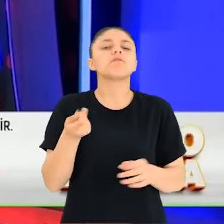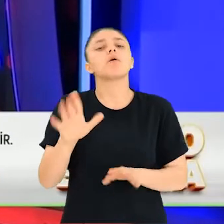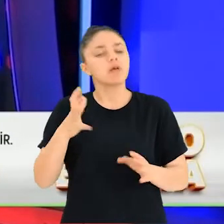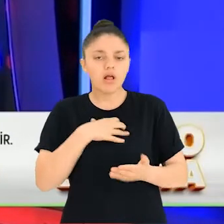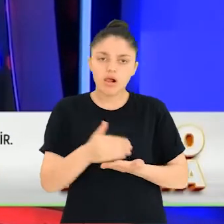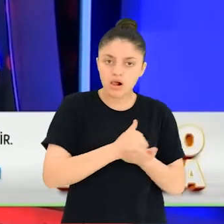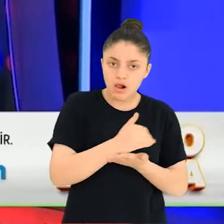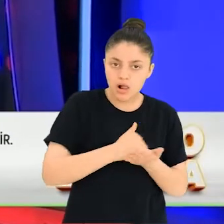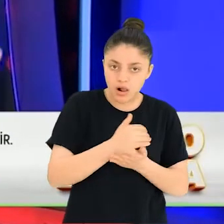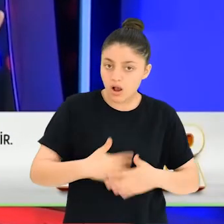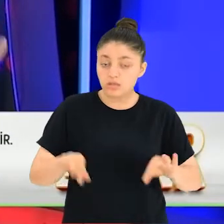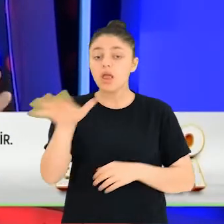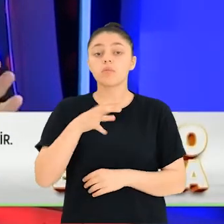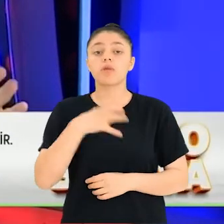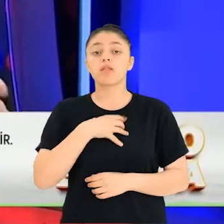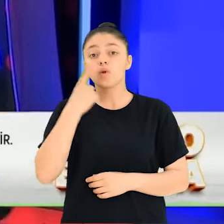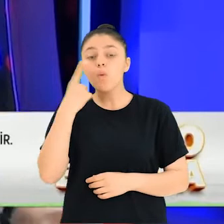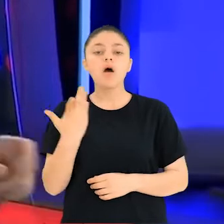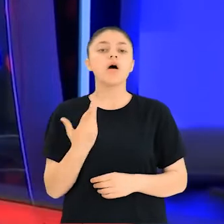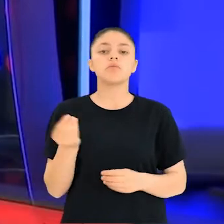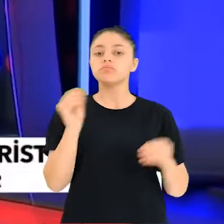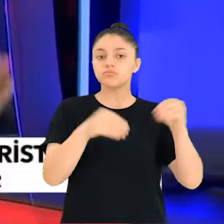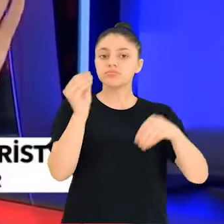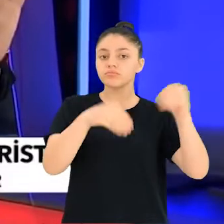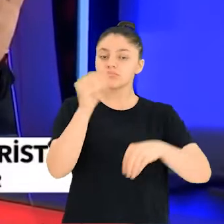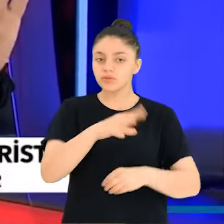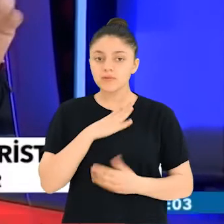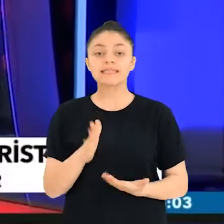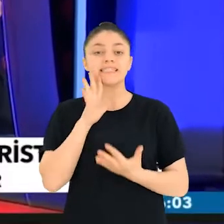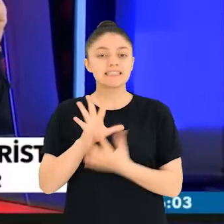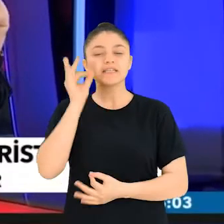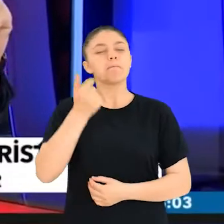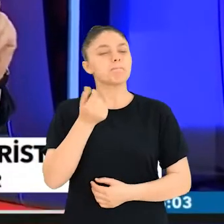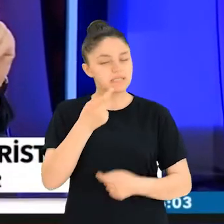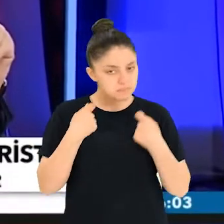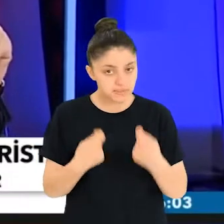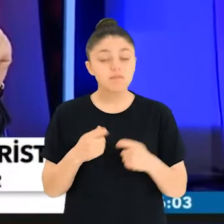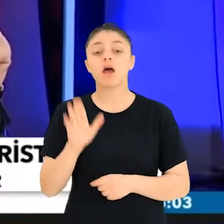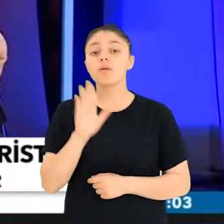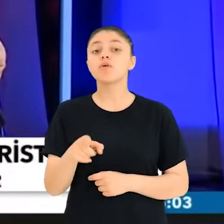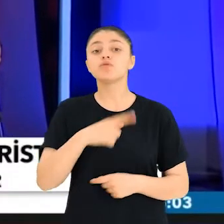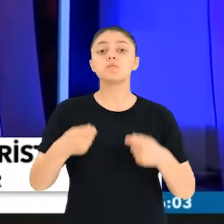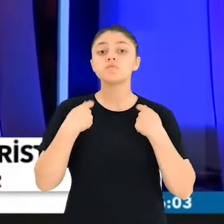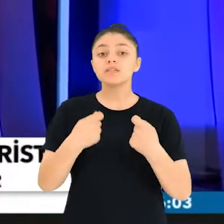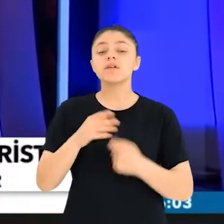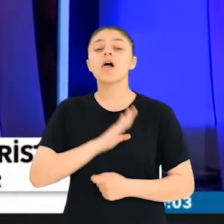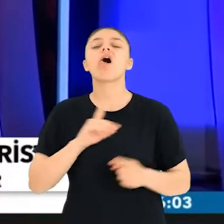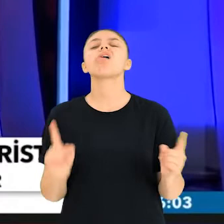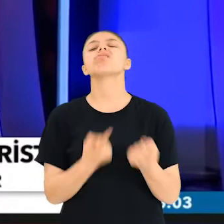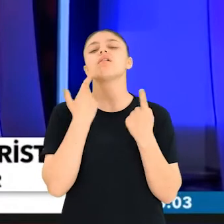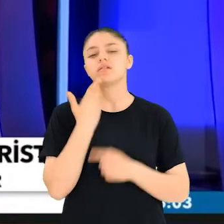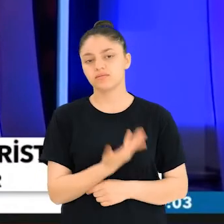Gençlerin de var. Her birinin kendine ait oralarda katkıları var. İnsanlık biraz maliyetli. Bunlar maliyete